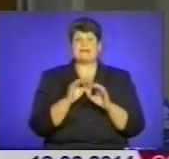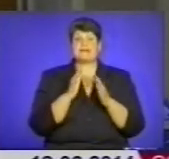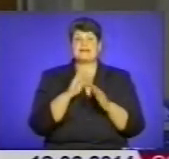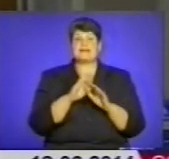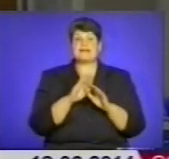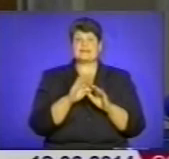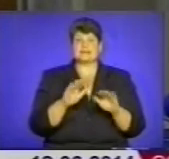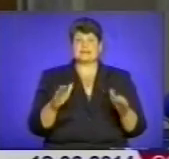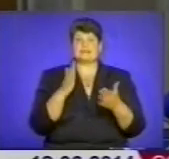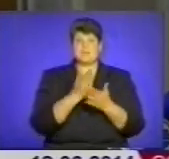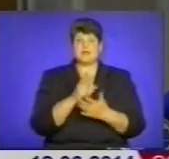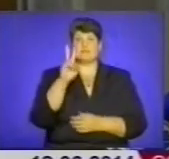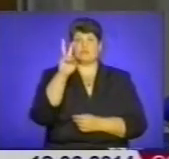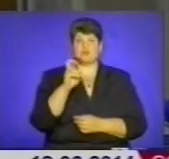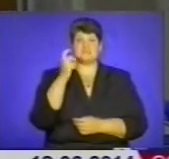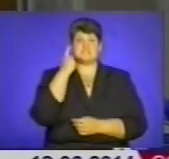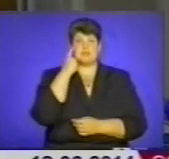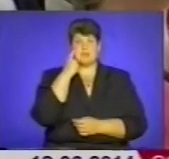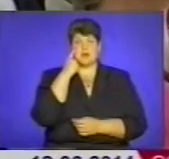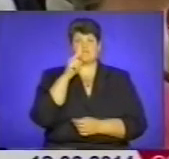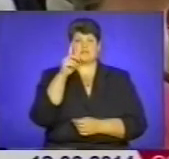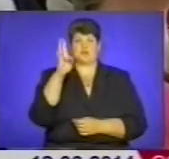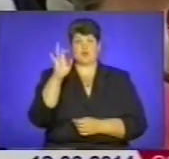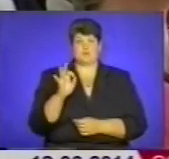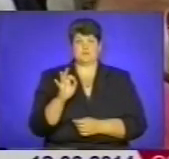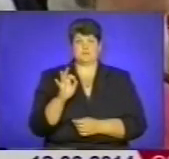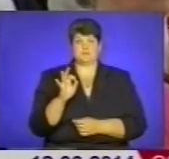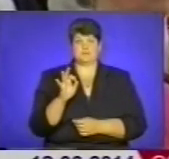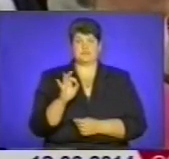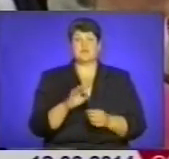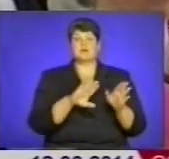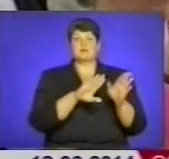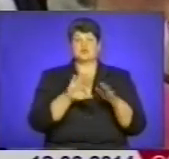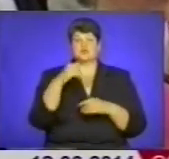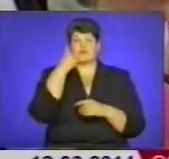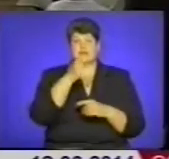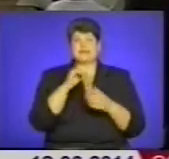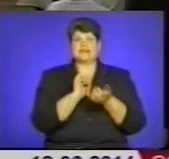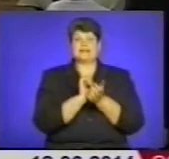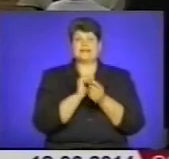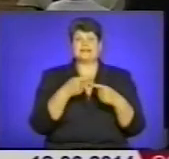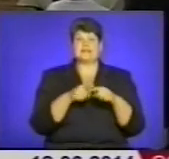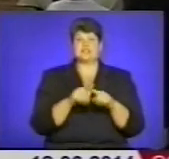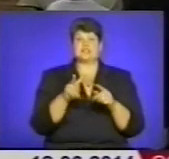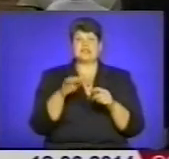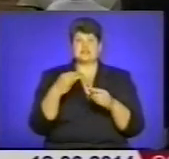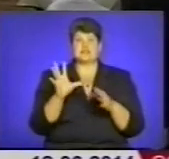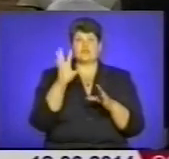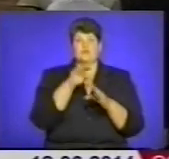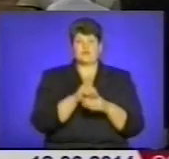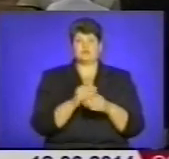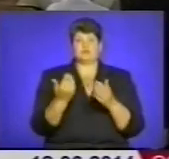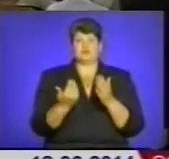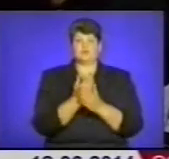по 200 балів зовнішнього незалежного оціння. Минув рік, відколи медичний ліцей вів додаткові заняття з хімії, біології, латини,